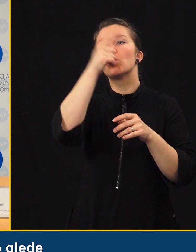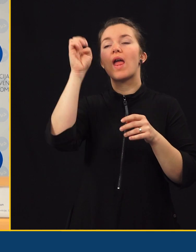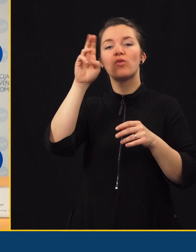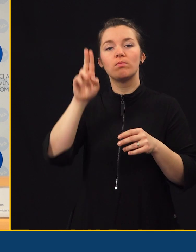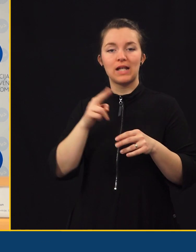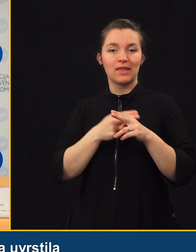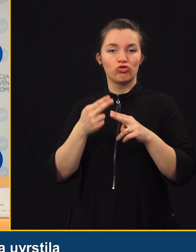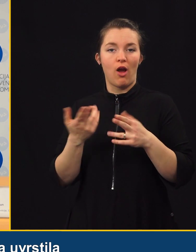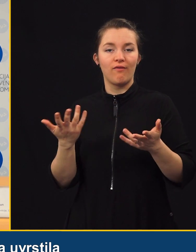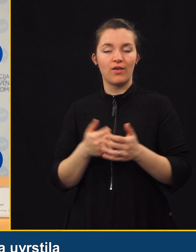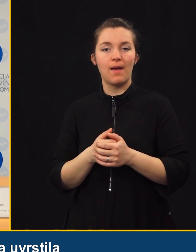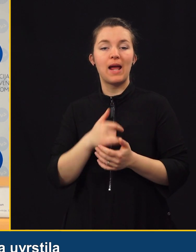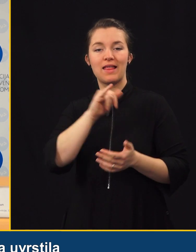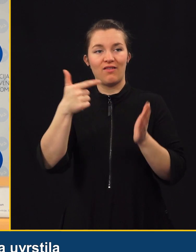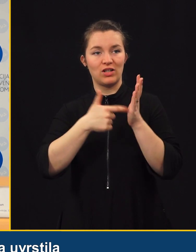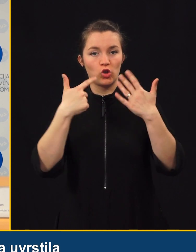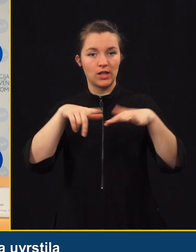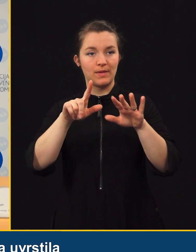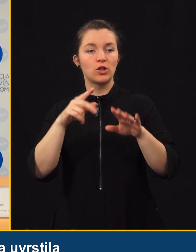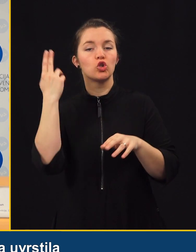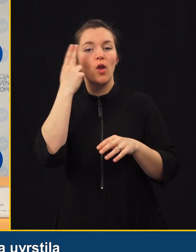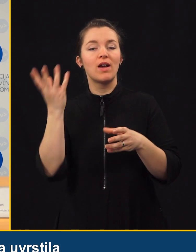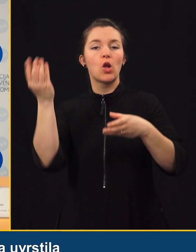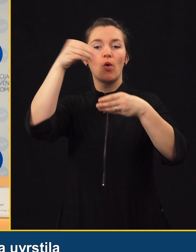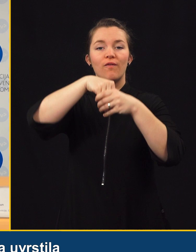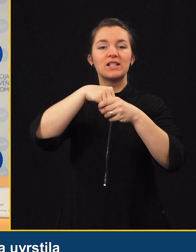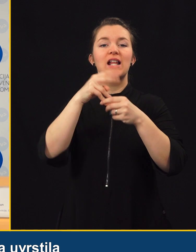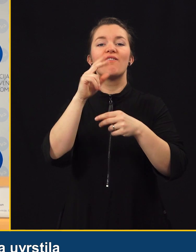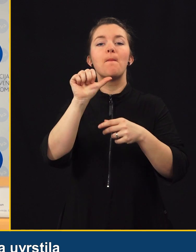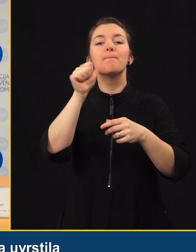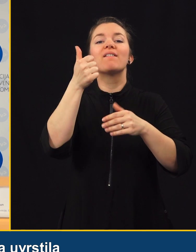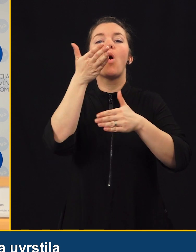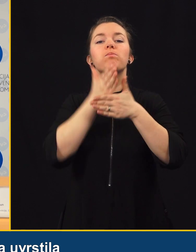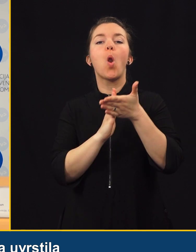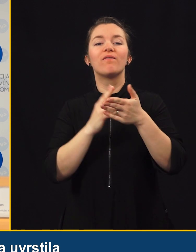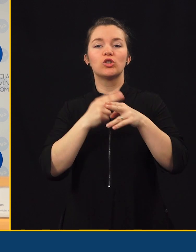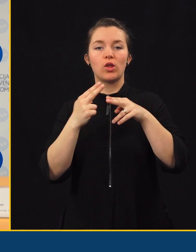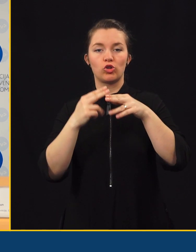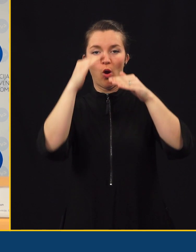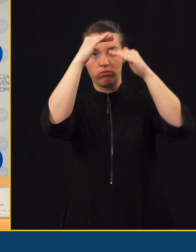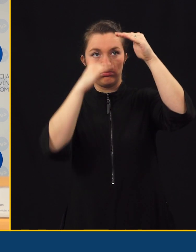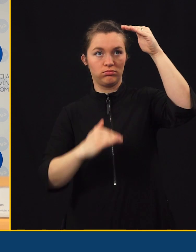smo v Sloveniji? Ja, v letu 2017 je Slovenija se uvrstila v prvo polovico držav.